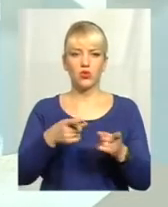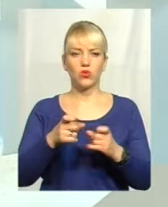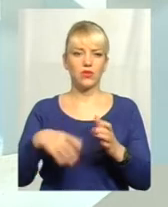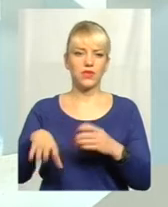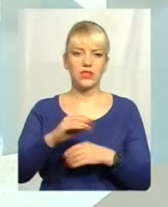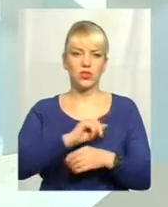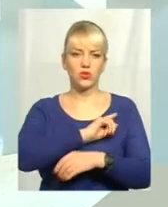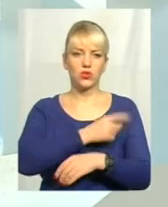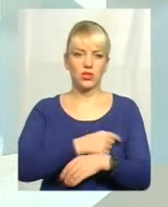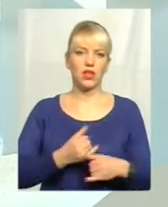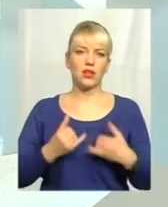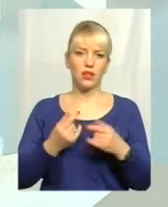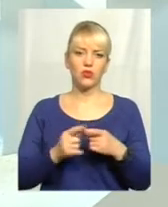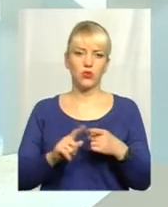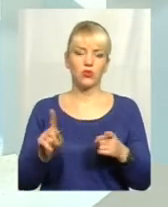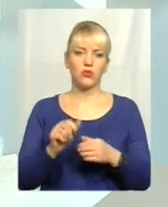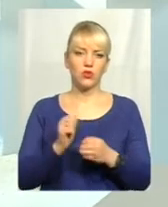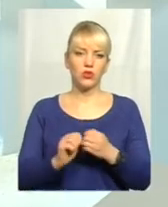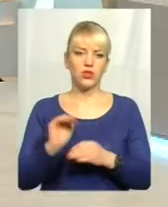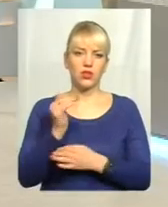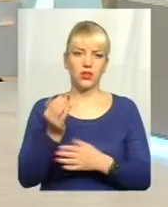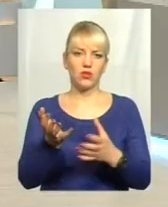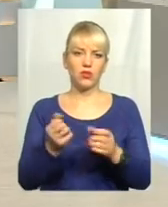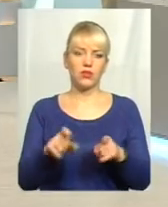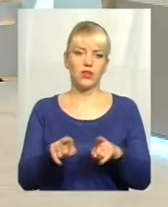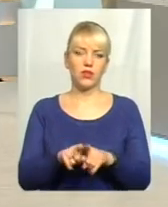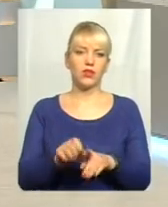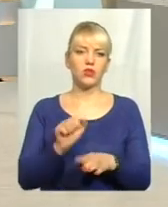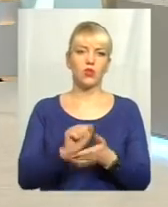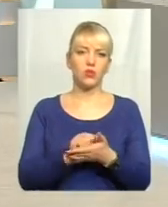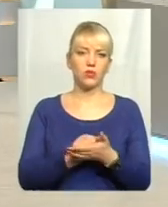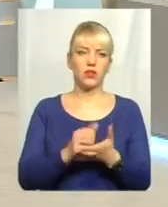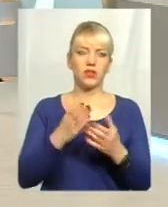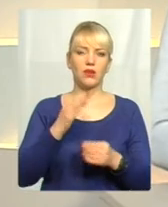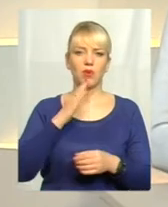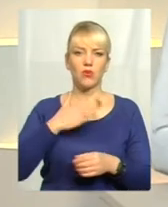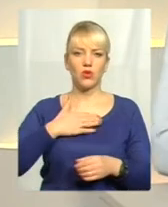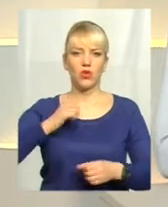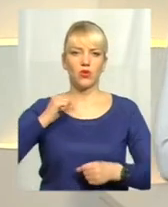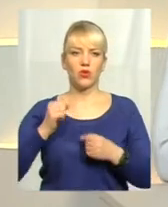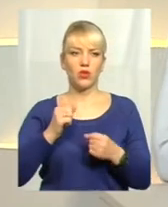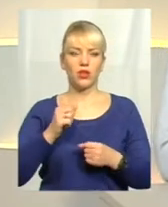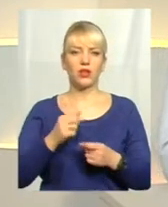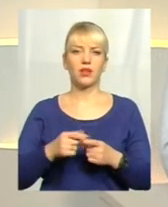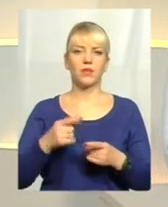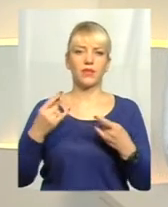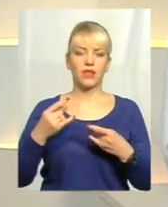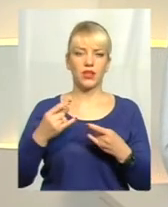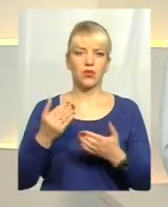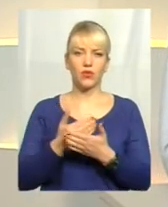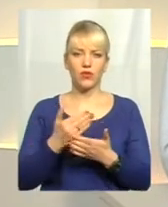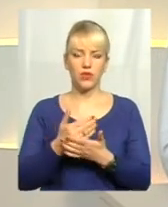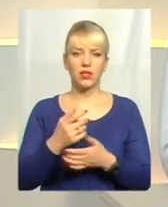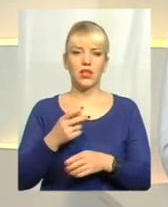зусид для того, щоб кожна дитина отримала такий документ. Днями, мої колеги, з бюро телерадіоновин, навідалися в